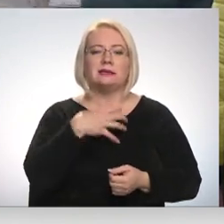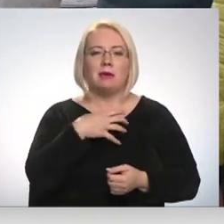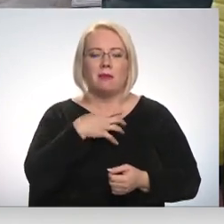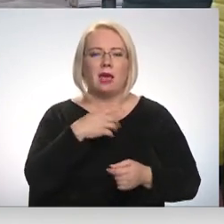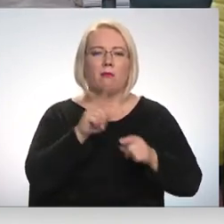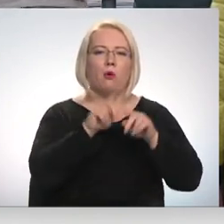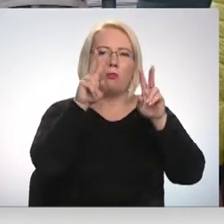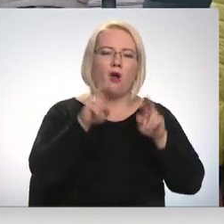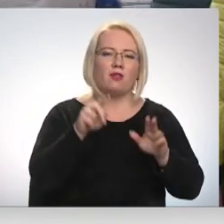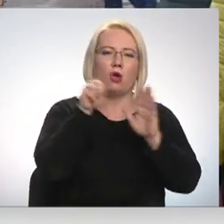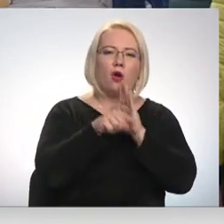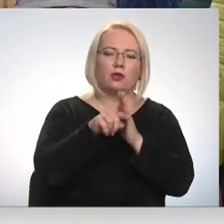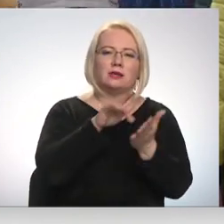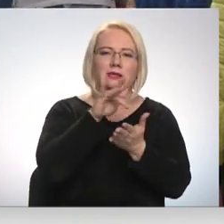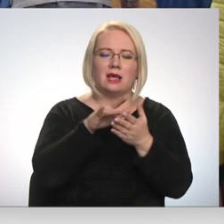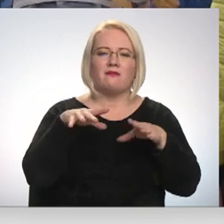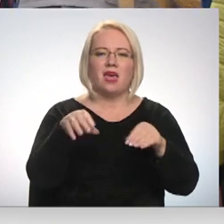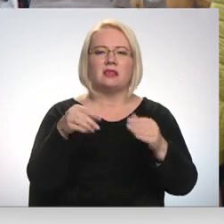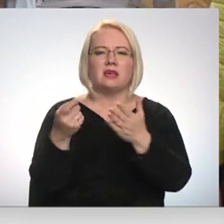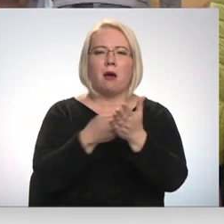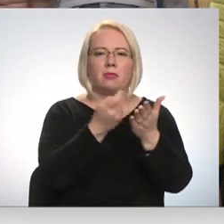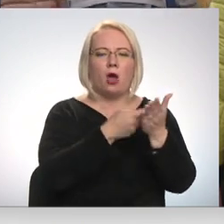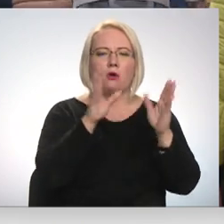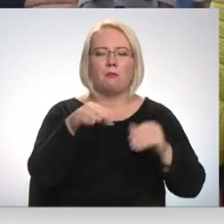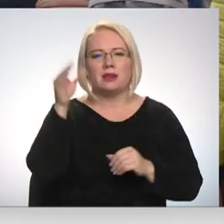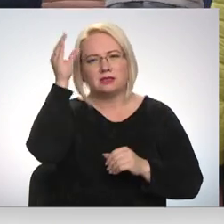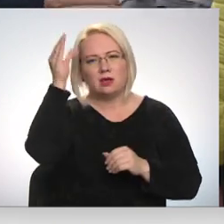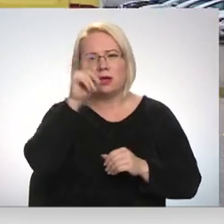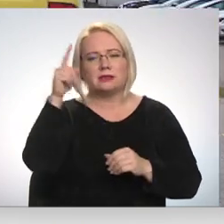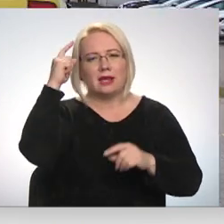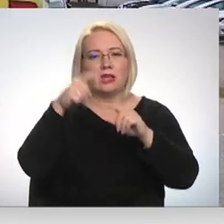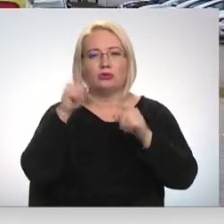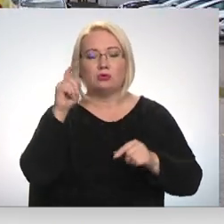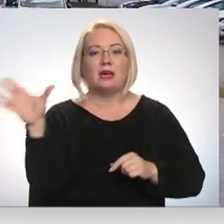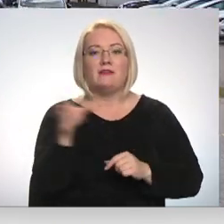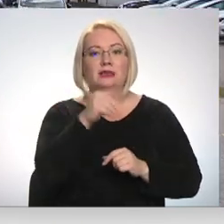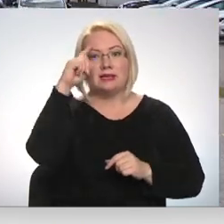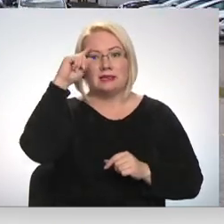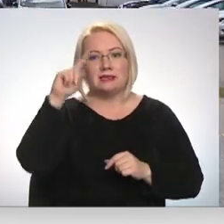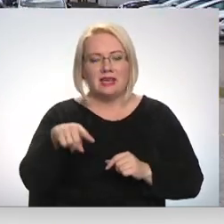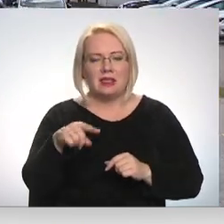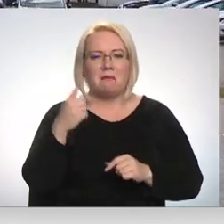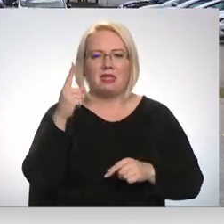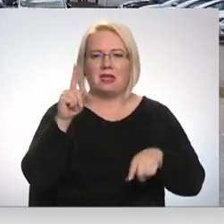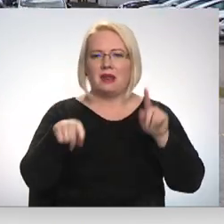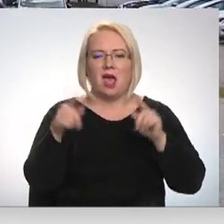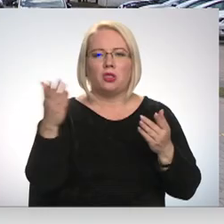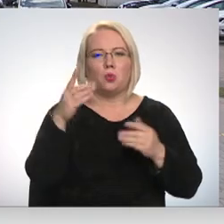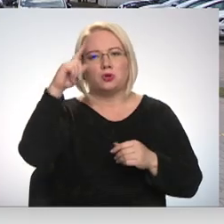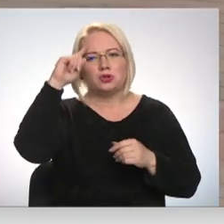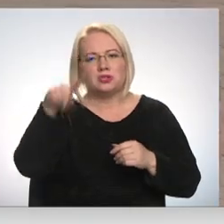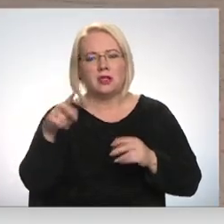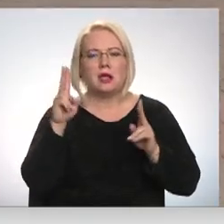veicis aptauja par cilvēku zināšanām par insultu. Teju visi zina, kas ir insults, taču vien retais jūtas pārliecināts par savām spējām kādam ar